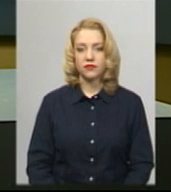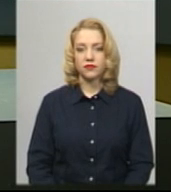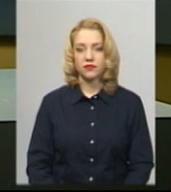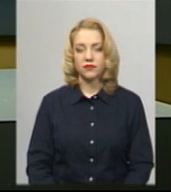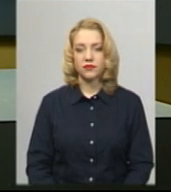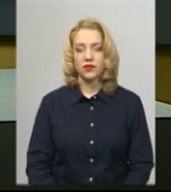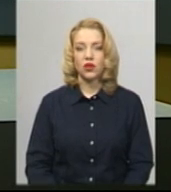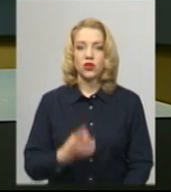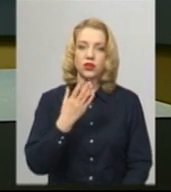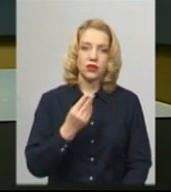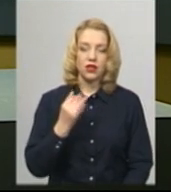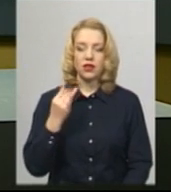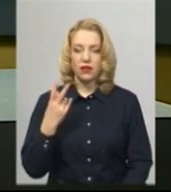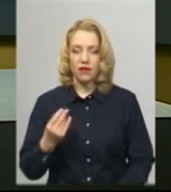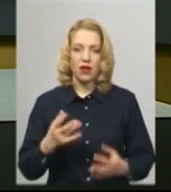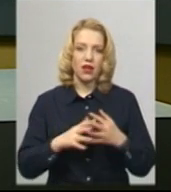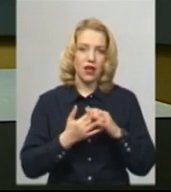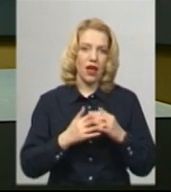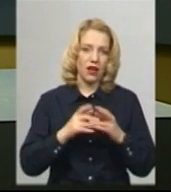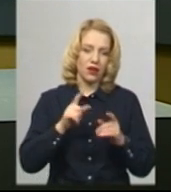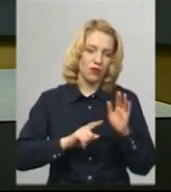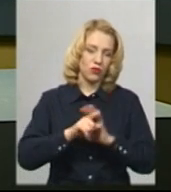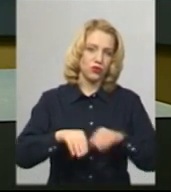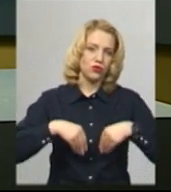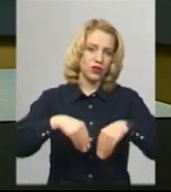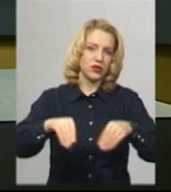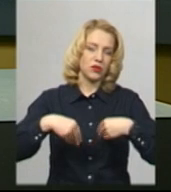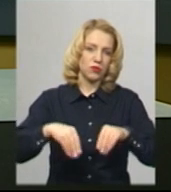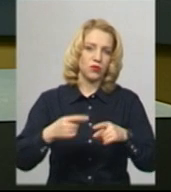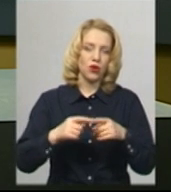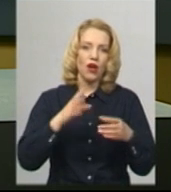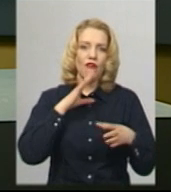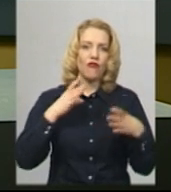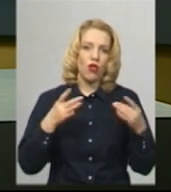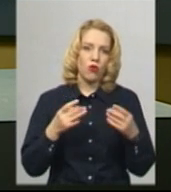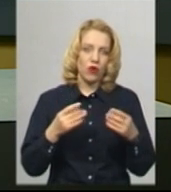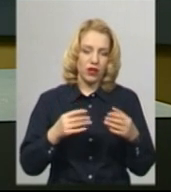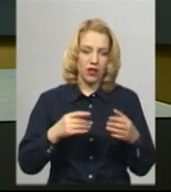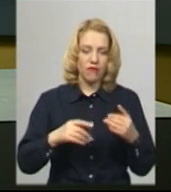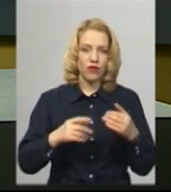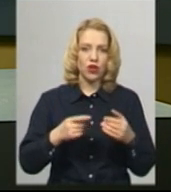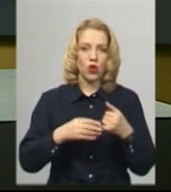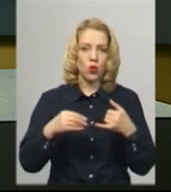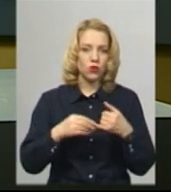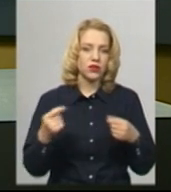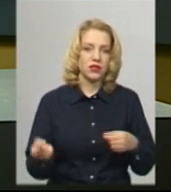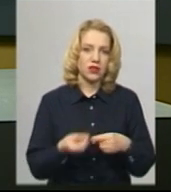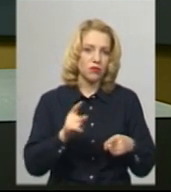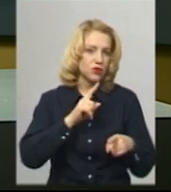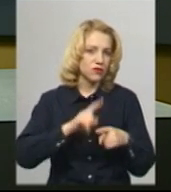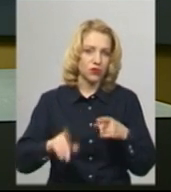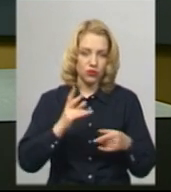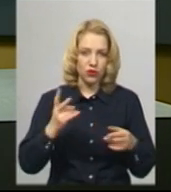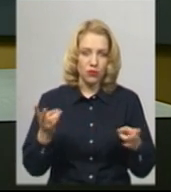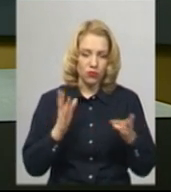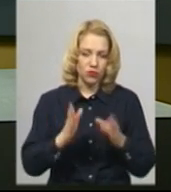День-два і аграрії розпочнуть сівбу ярих культур. Вологи у ґрунті замало, тому посівну проведуть у стислі сроки, каже